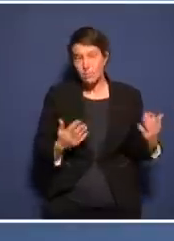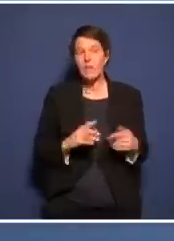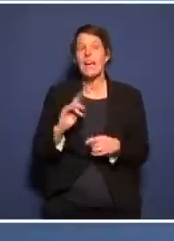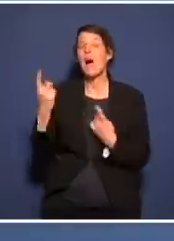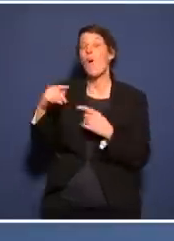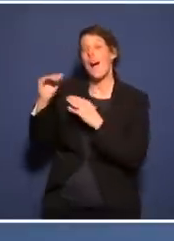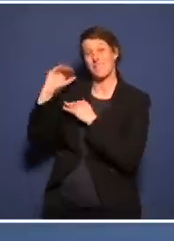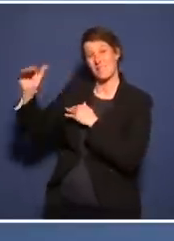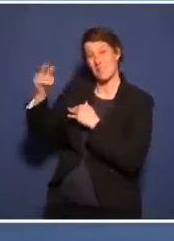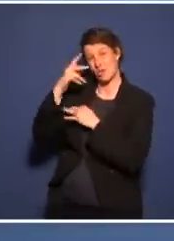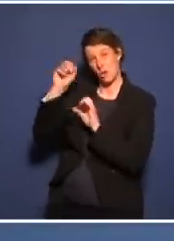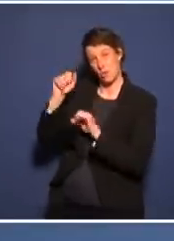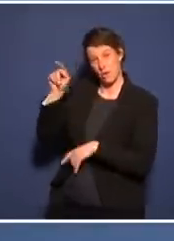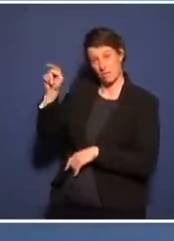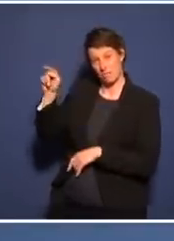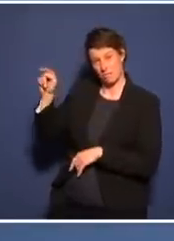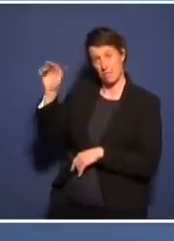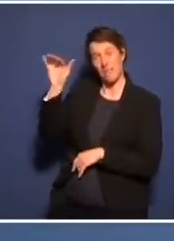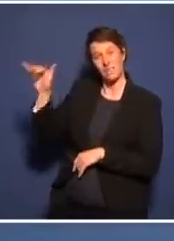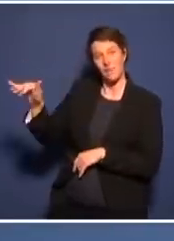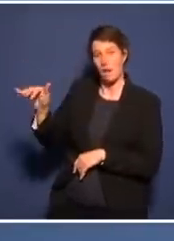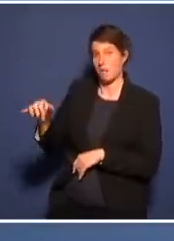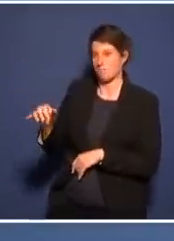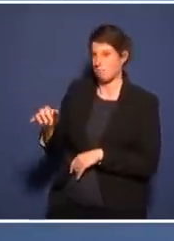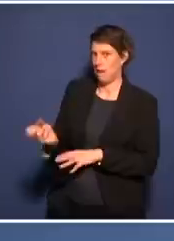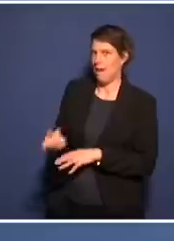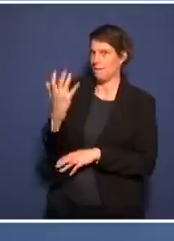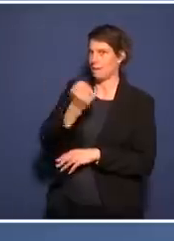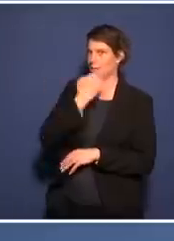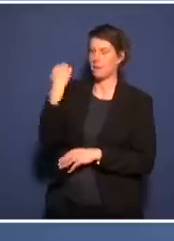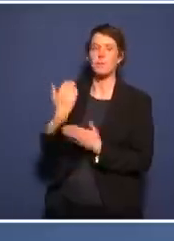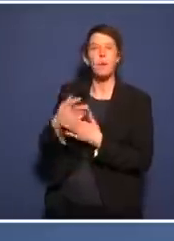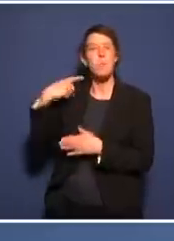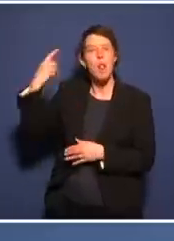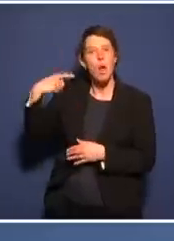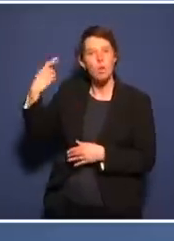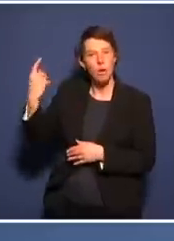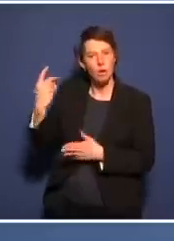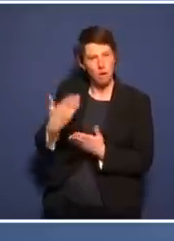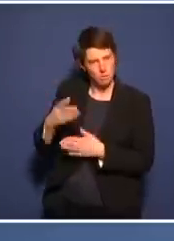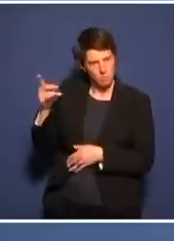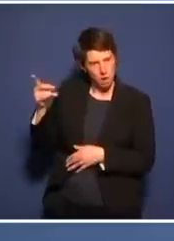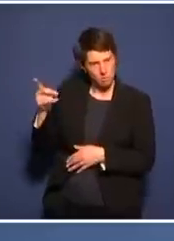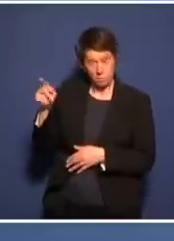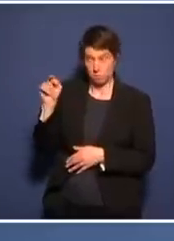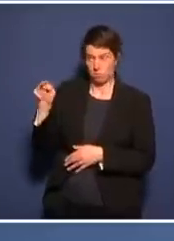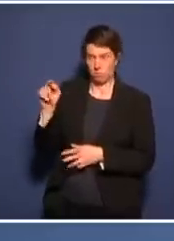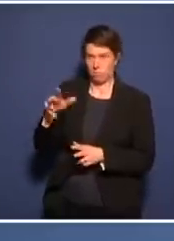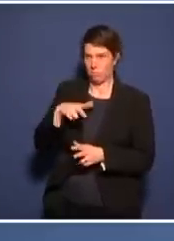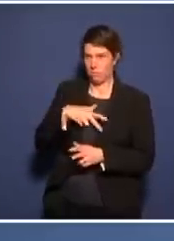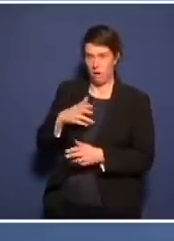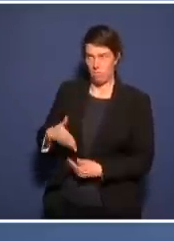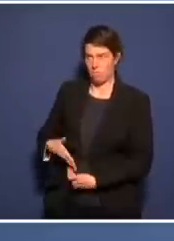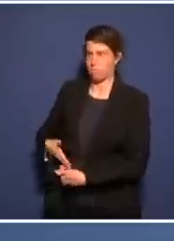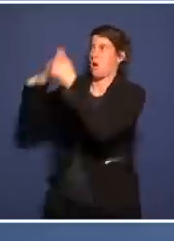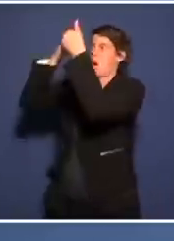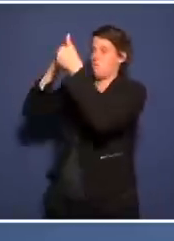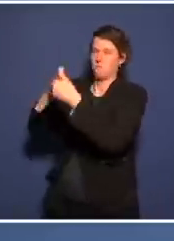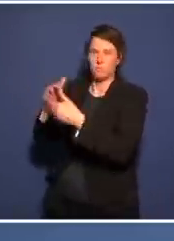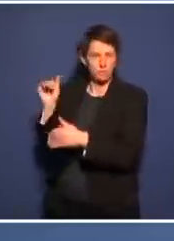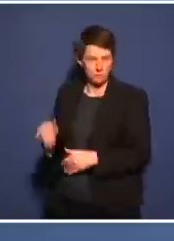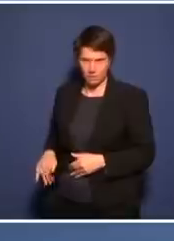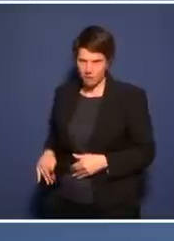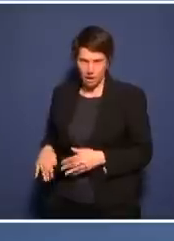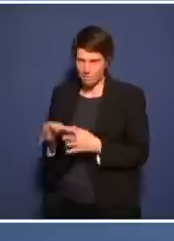Ländern schauen, wo es ganz krasse Effekte gibt. Also London beispielsweise, die haben eben wirklich eine Wand gehabt mit